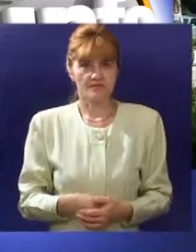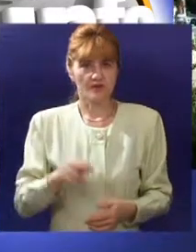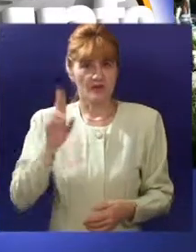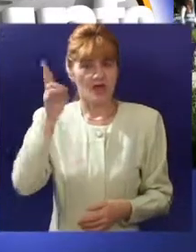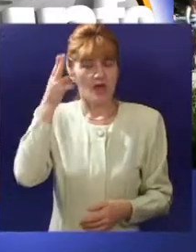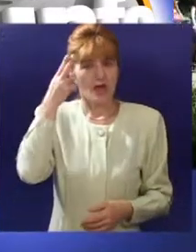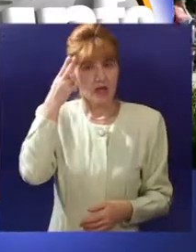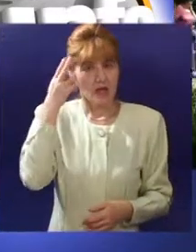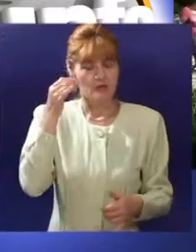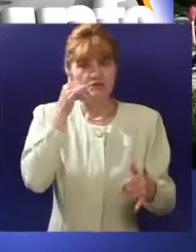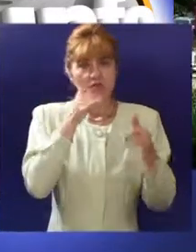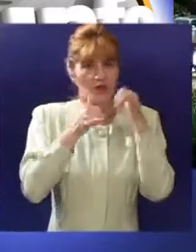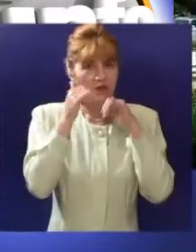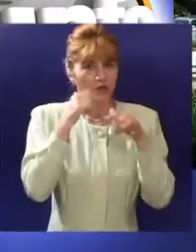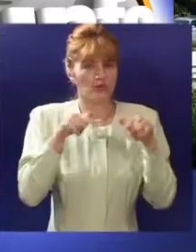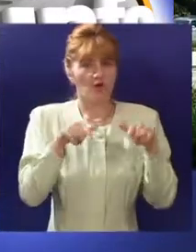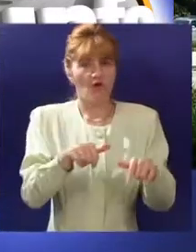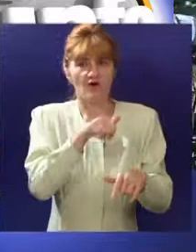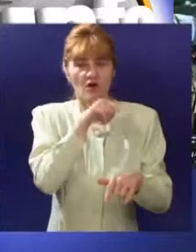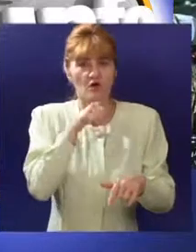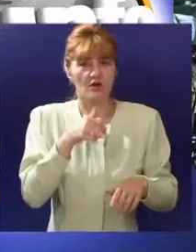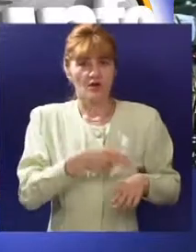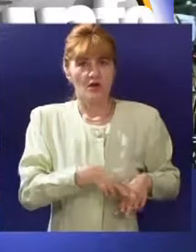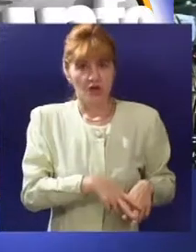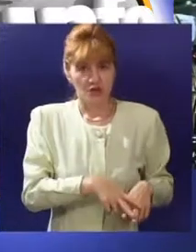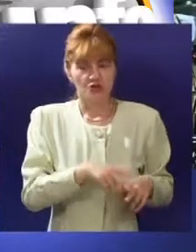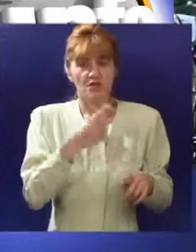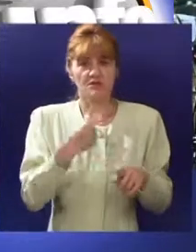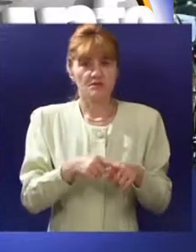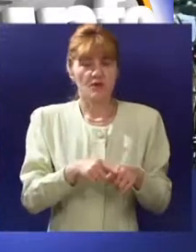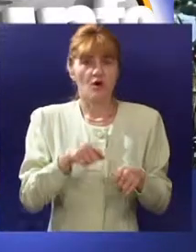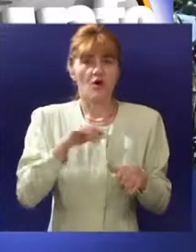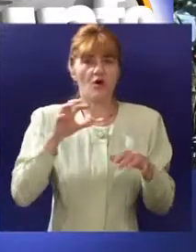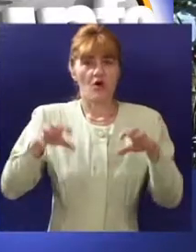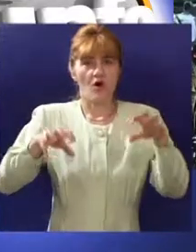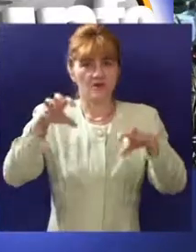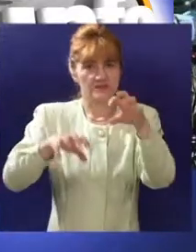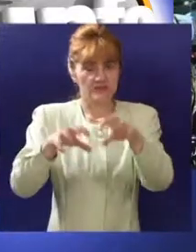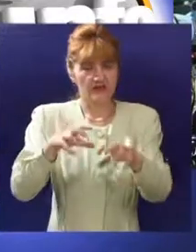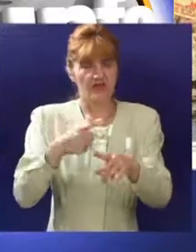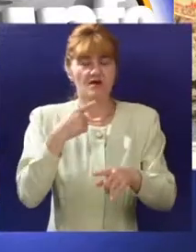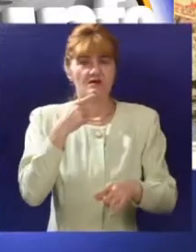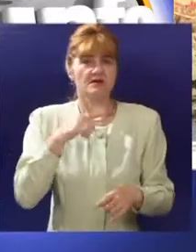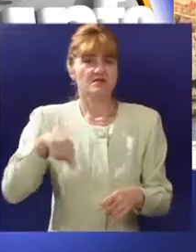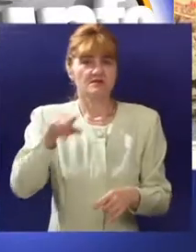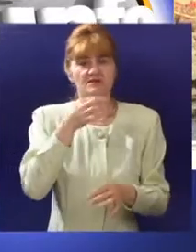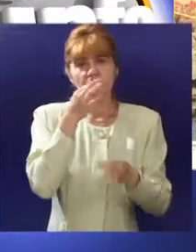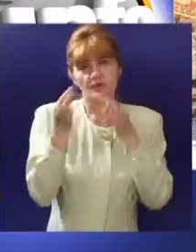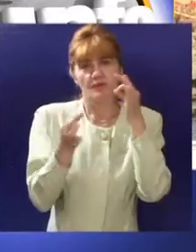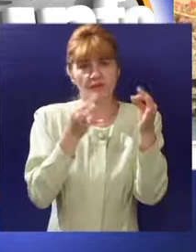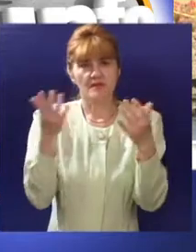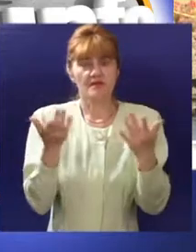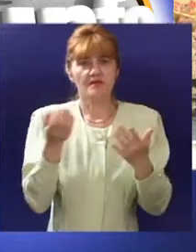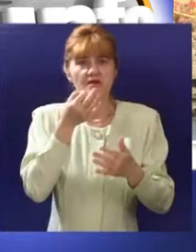Najatraktivnija turistička destinacija za turiste i ove godine je Grčka, kako kontinentalni deo, tako i Grčka ostrva, pokazuju analize